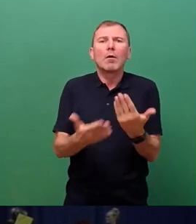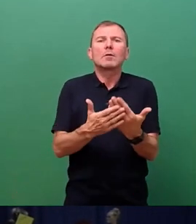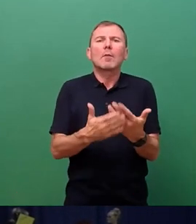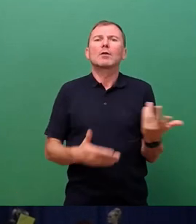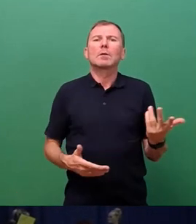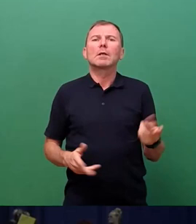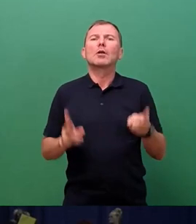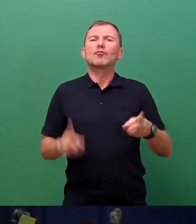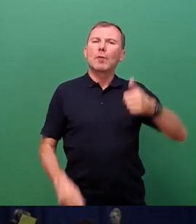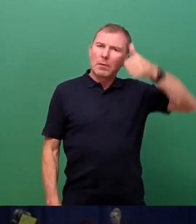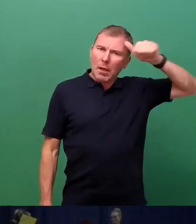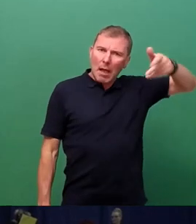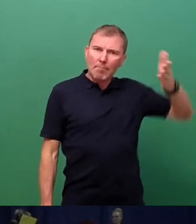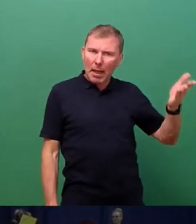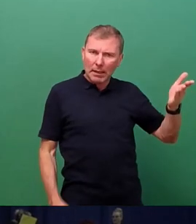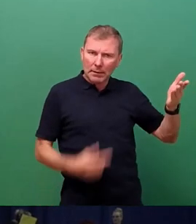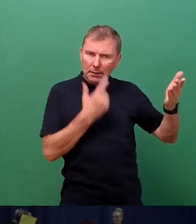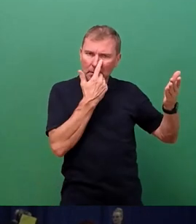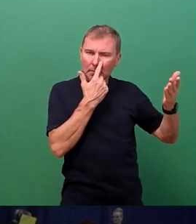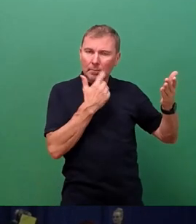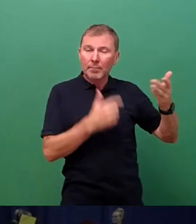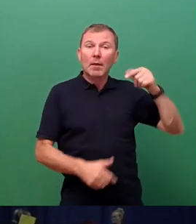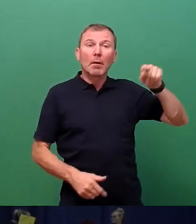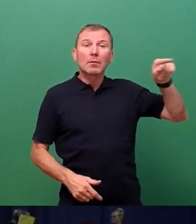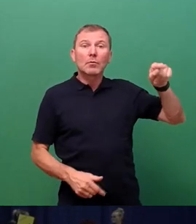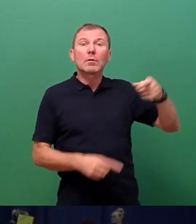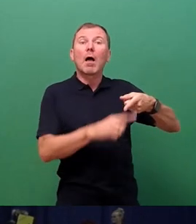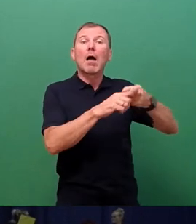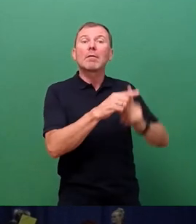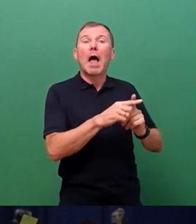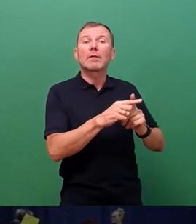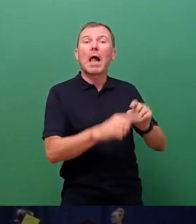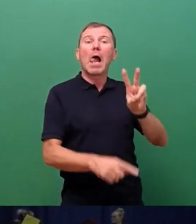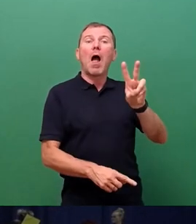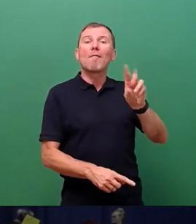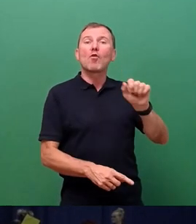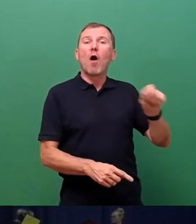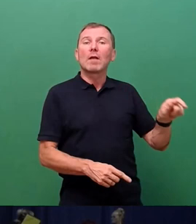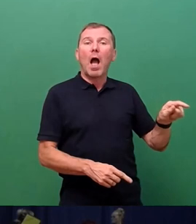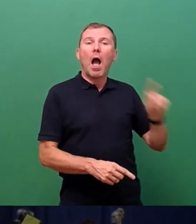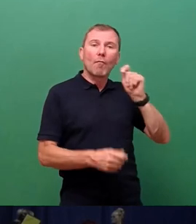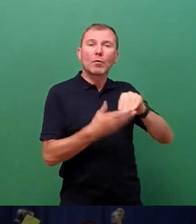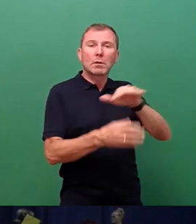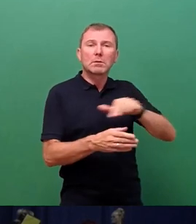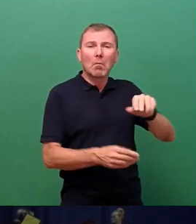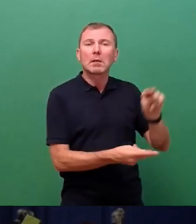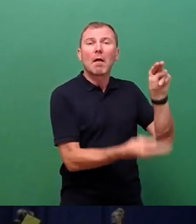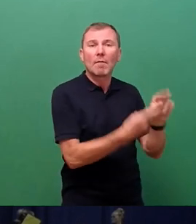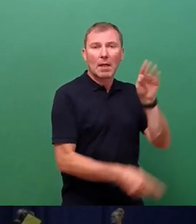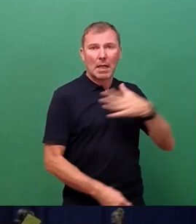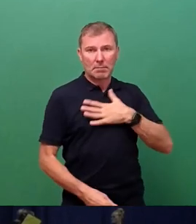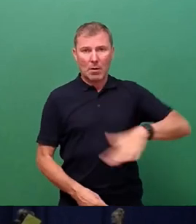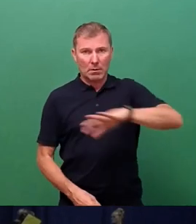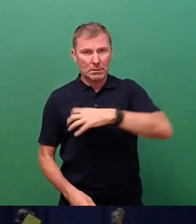Berlin, obwohl der dortige Anteil der Vonovia am Wohnungsmarkt niedriger ist als in Dresden,